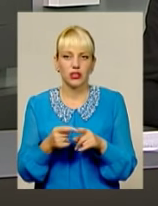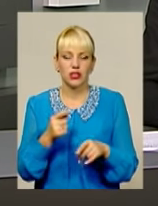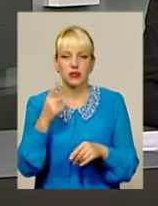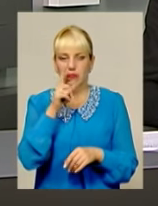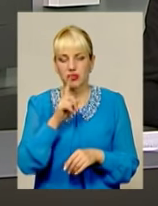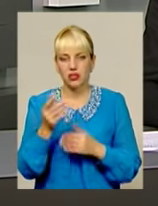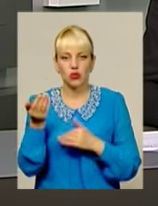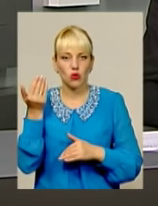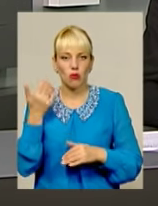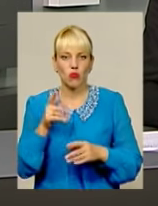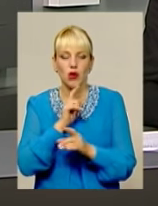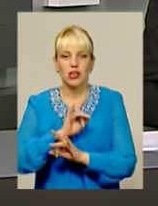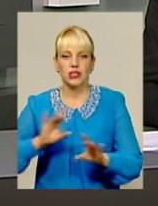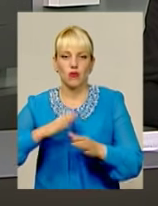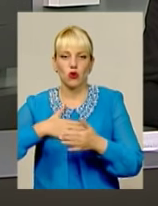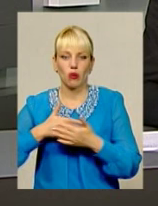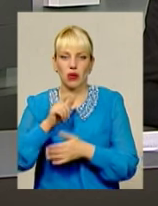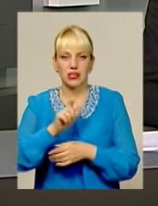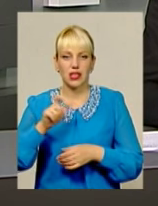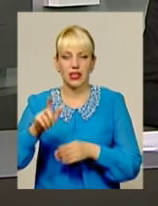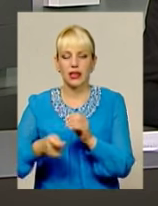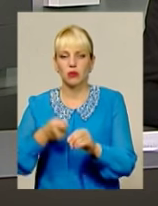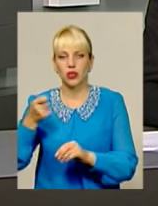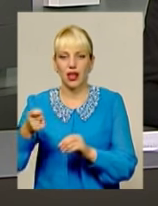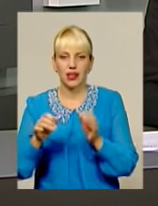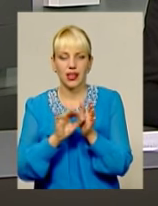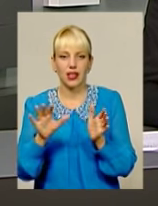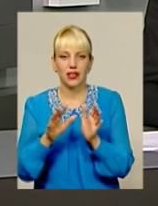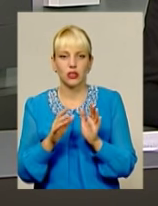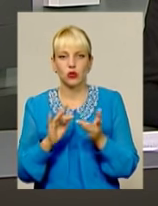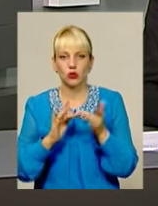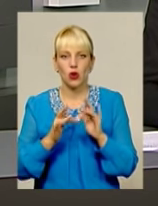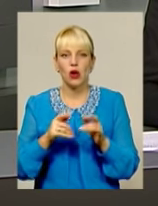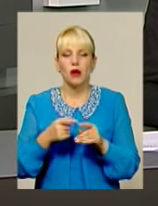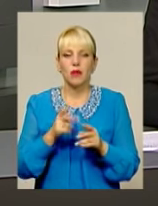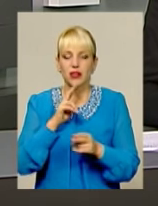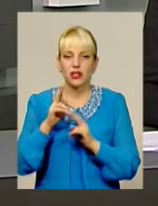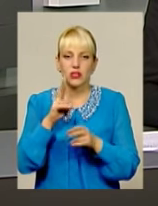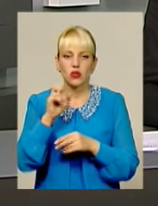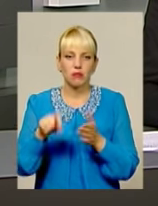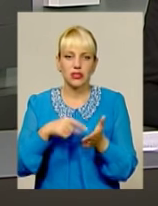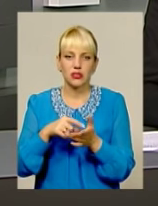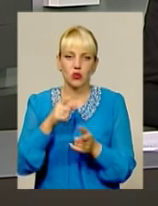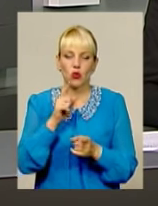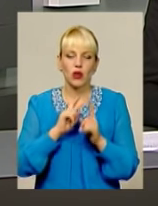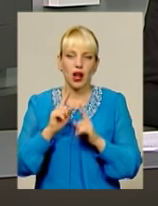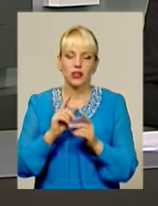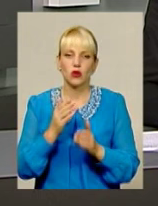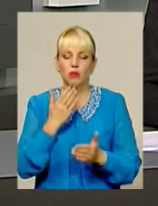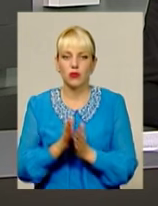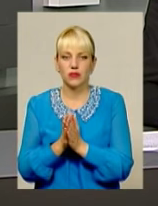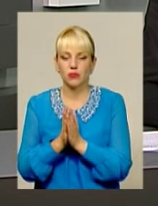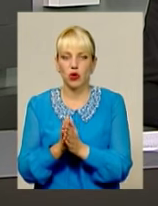заявили громадські активісти і подали відповідну електронну петицію до міської ради. У звернення прохання про